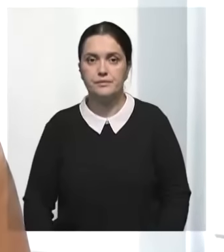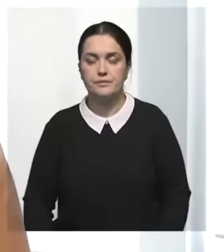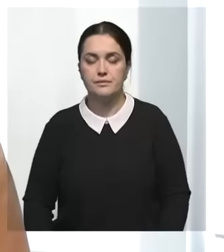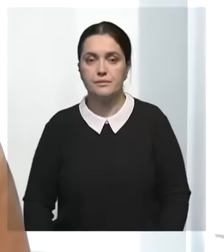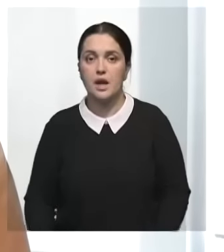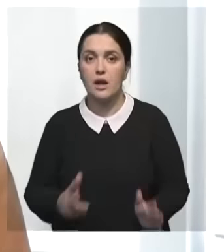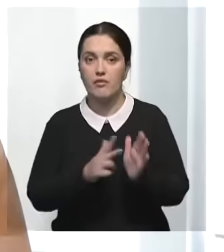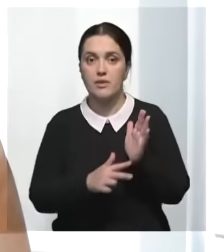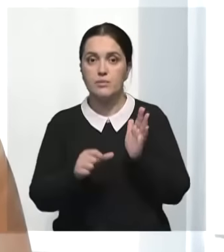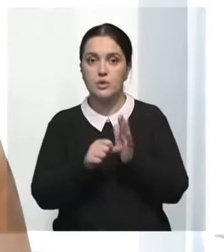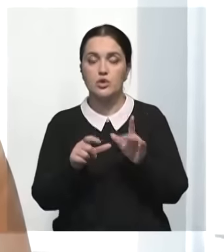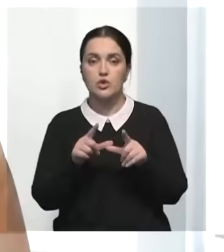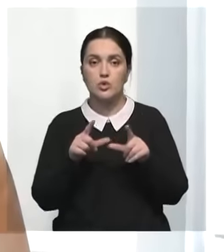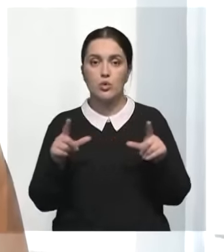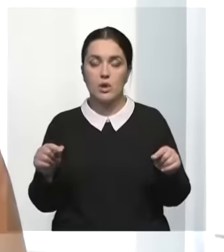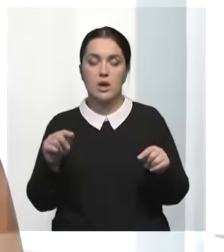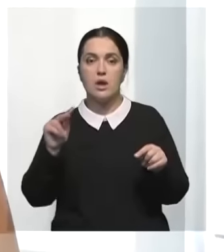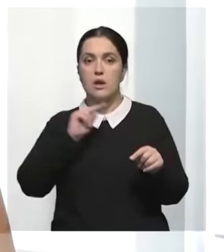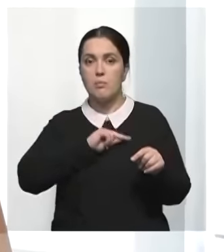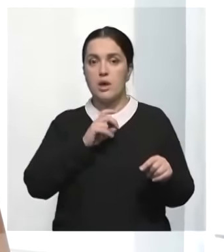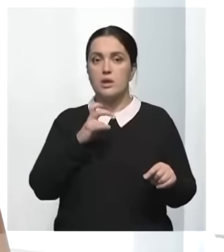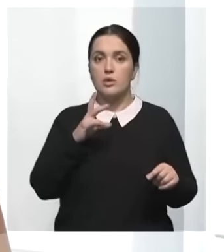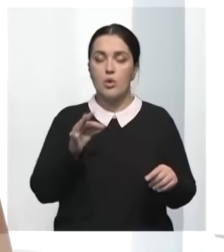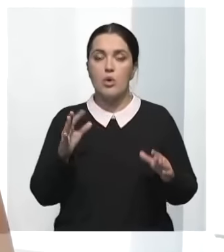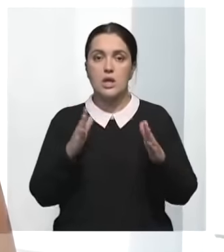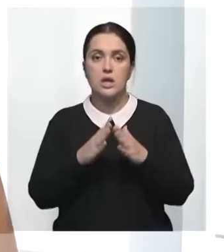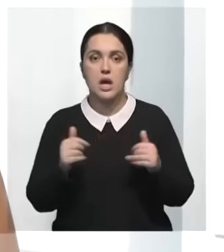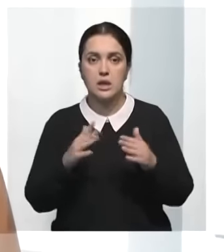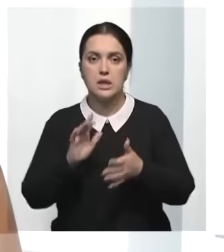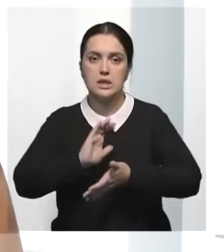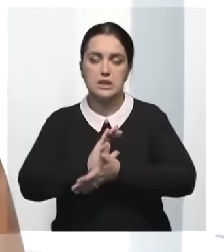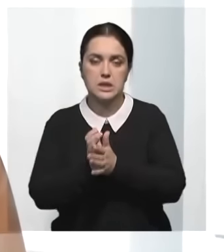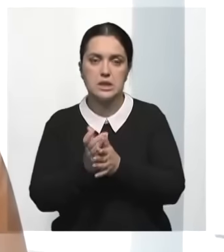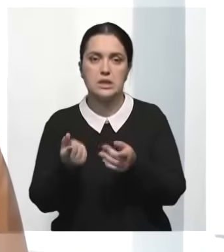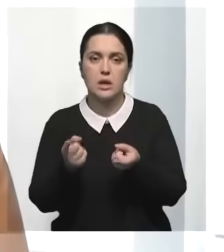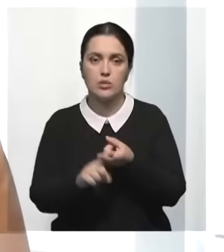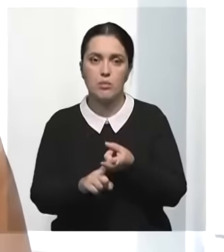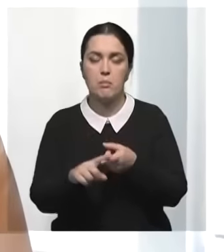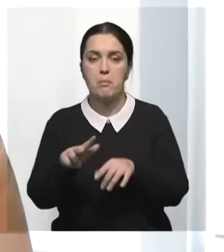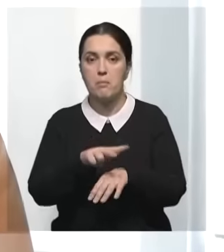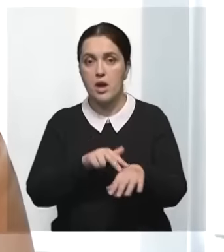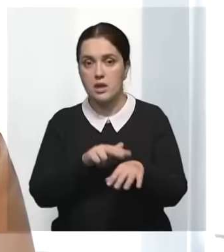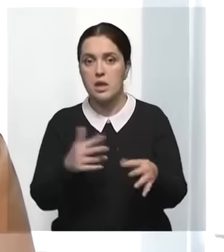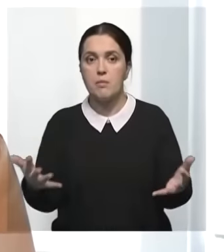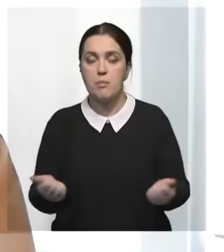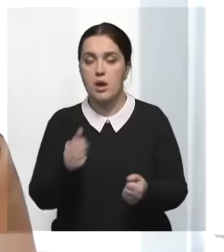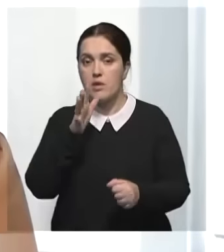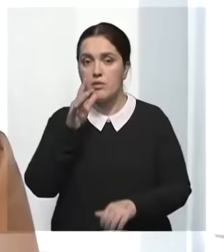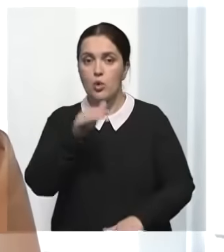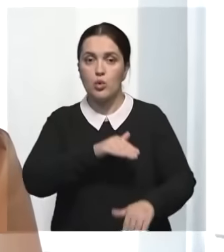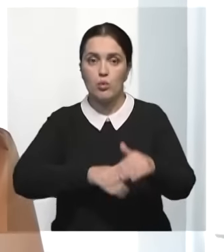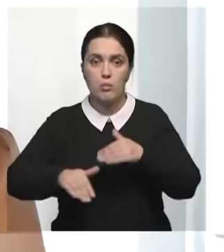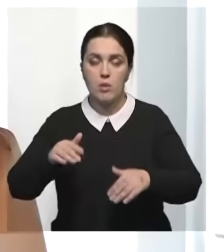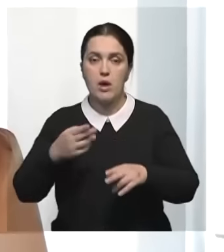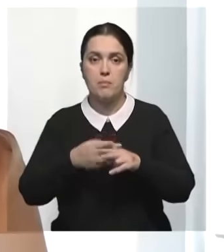При 86 школах региона функционируют этнолагеря. Педагоги тесно сотрудничают с полицейскими и спасателями. Время купального сезона безопасны